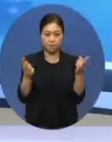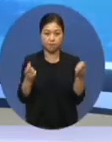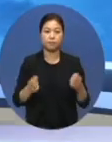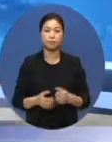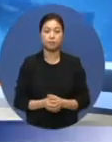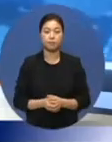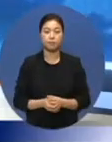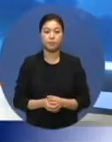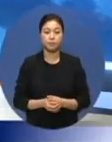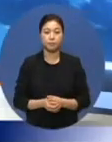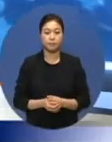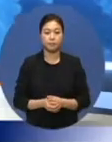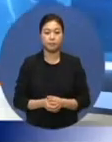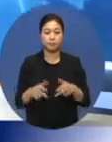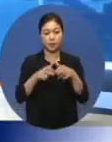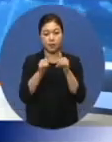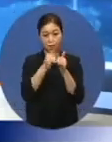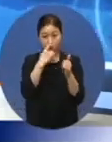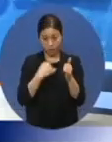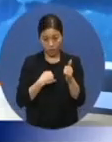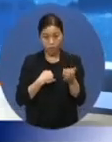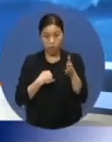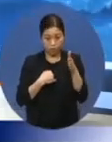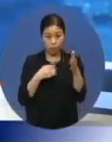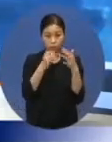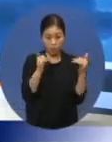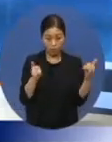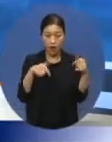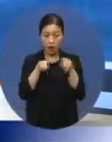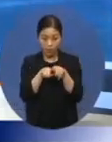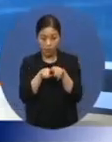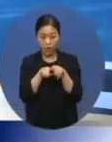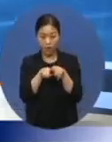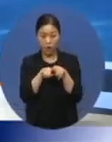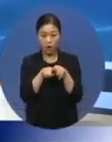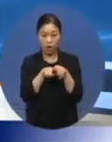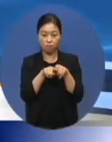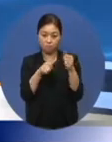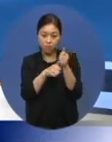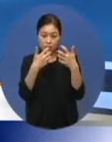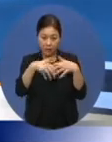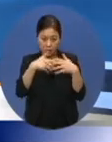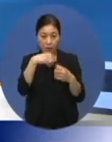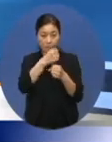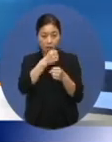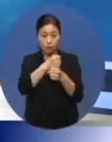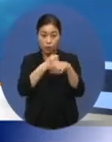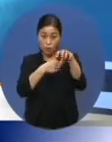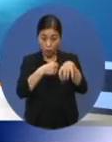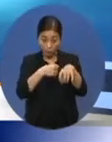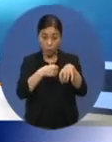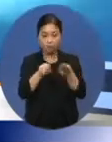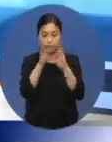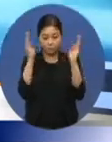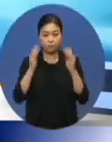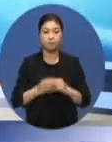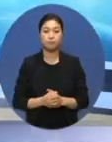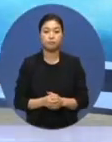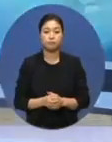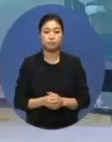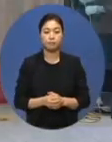장애인 당사자와 전문가가 함께 보조기기를 개발하는 공간이 첫 선을 보였습니다.